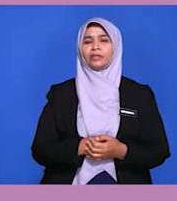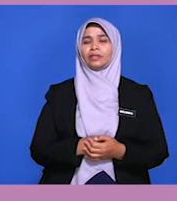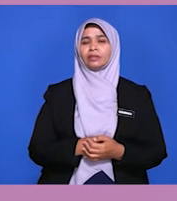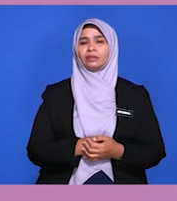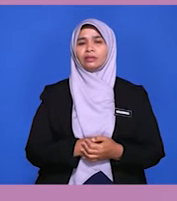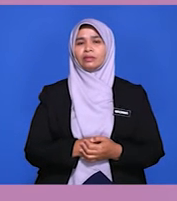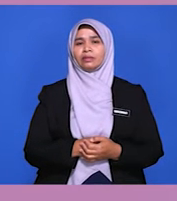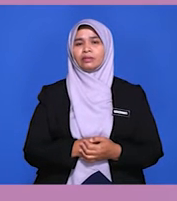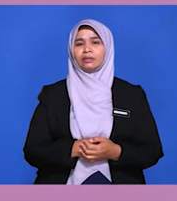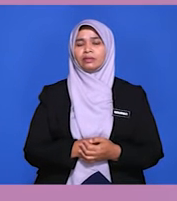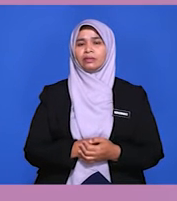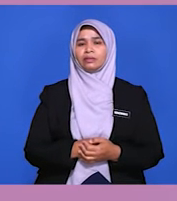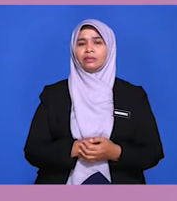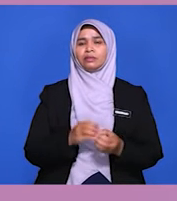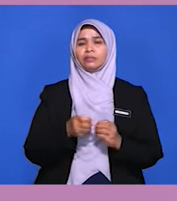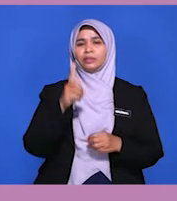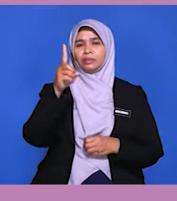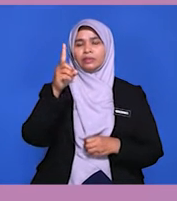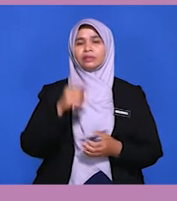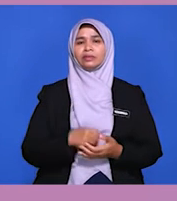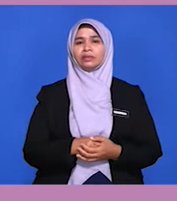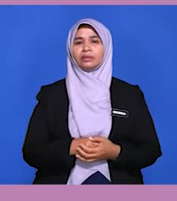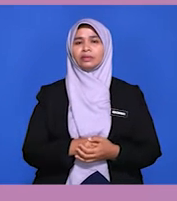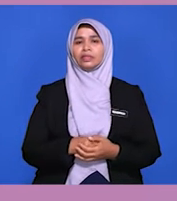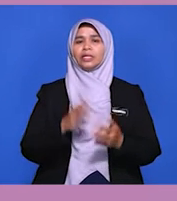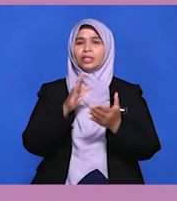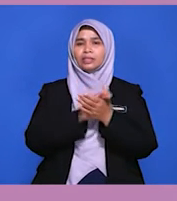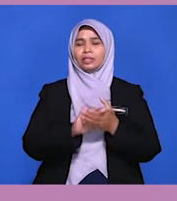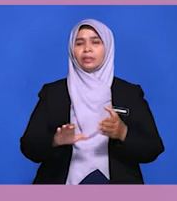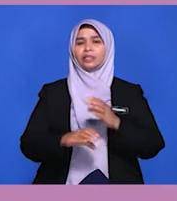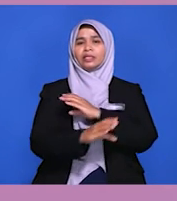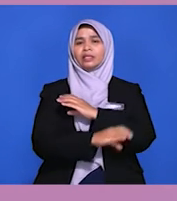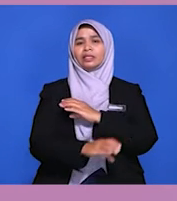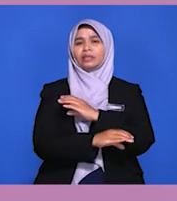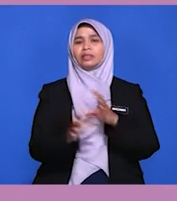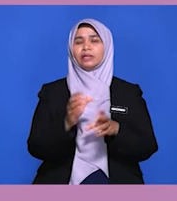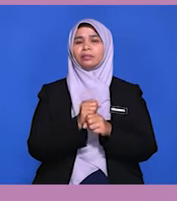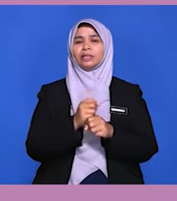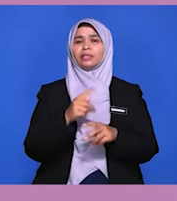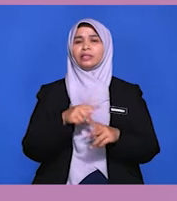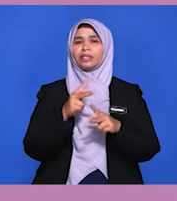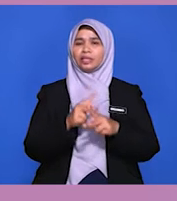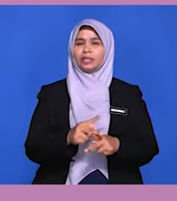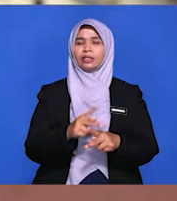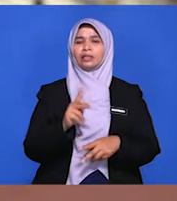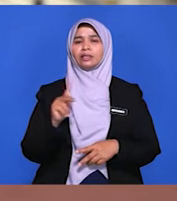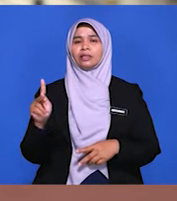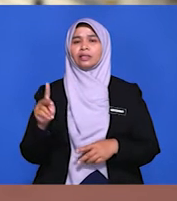dikemukakan oleh pelajar ialah yang pertama, keselamatan negara dapat dikekalkan.